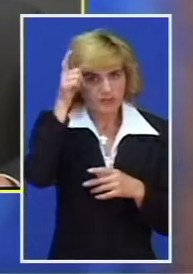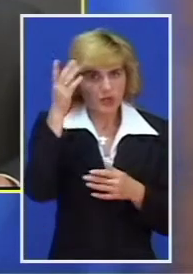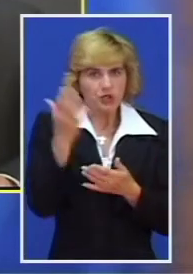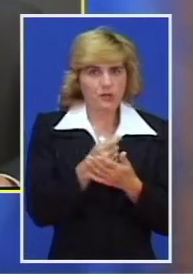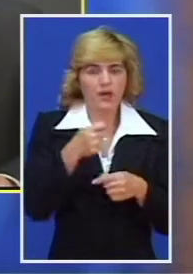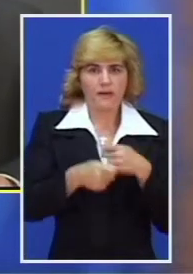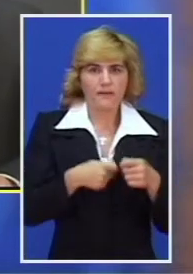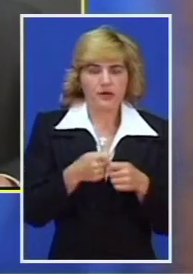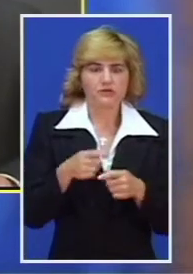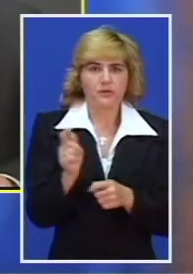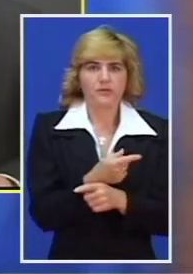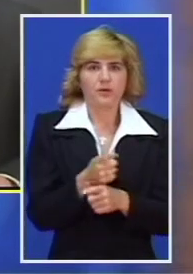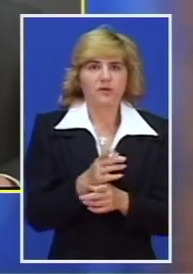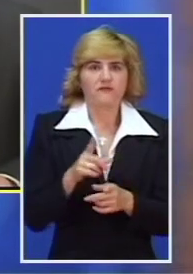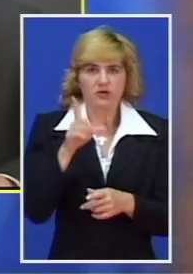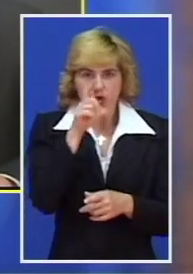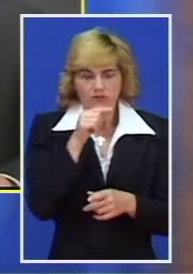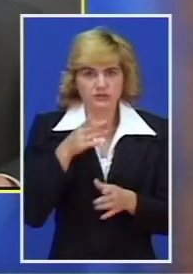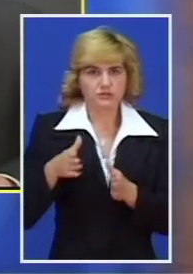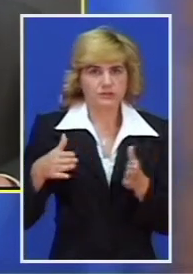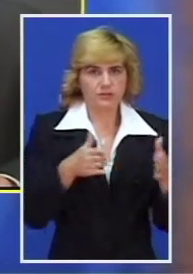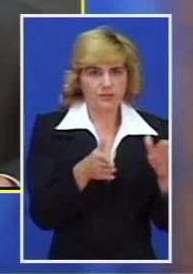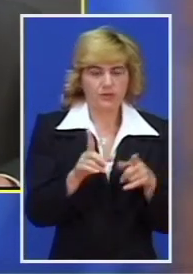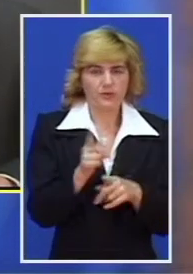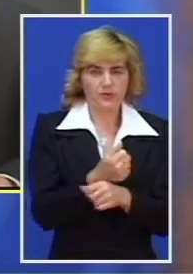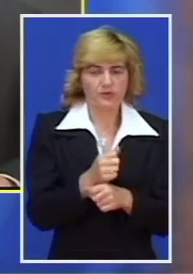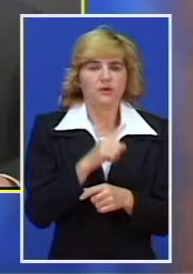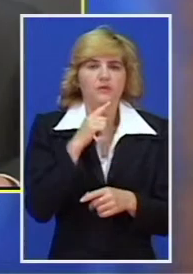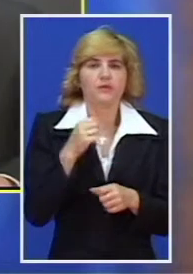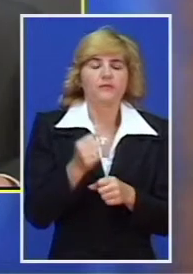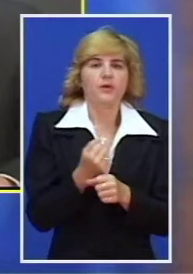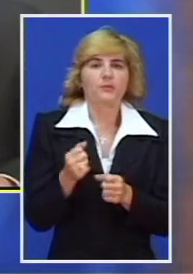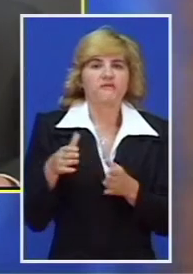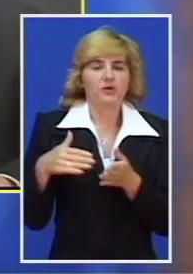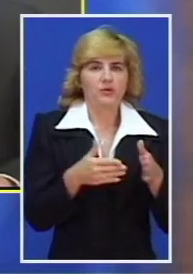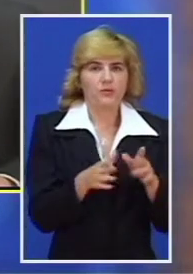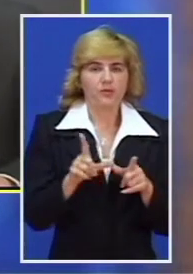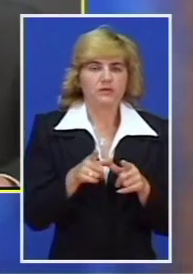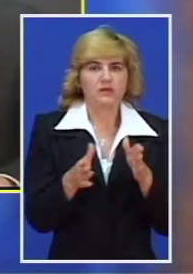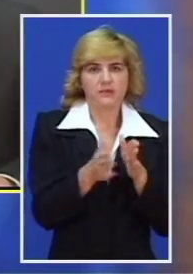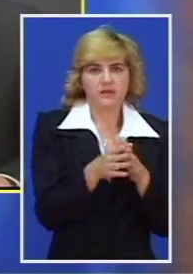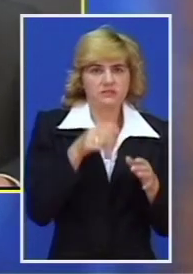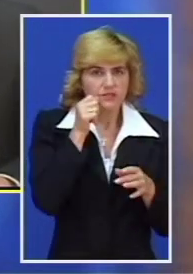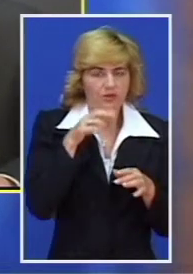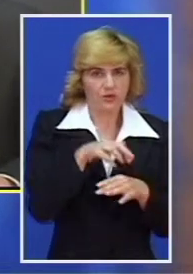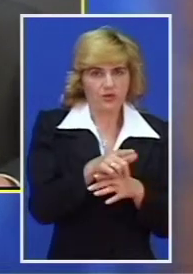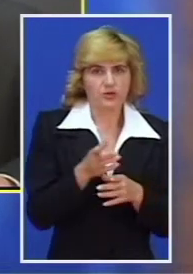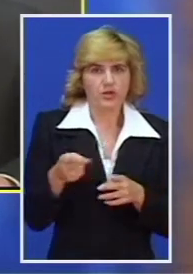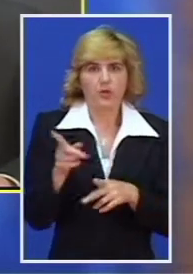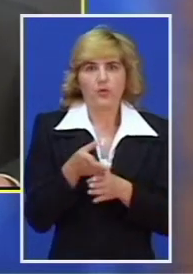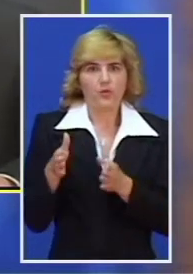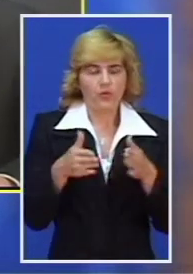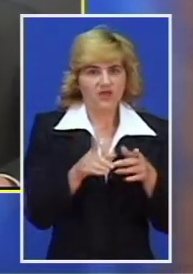tenderu za izvođenje radova, rekonstrukcije lokalnih puteva, obnovu kolovoznog zastora na lokalnim putevima, izgradnju i rekonstrukciju ulica,